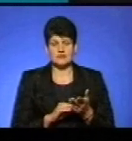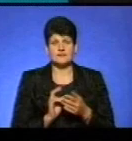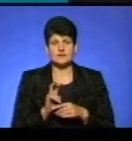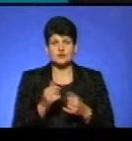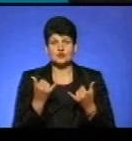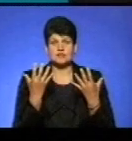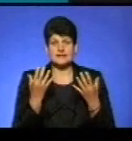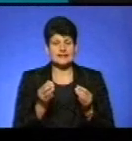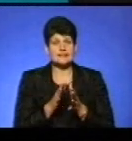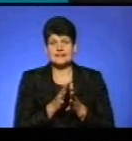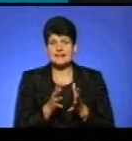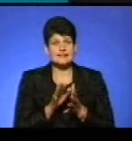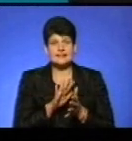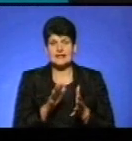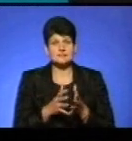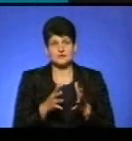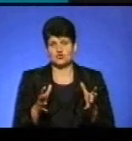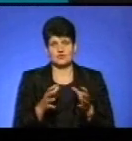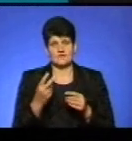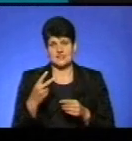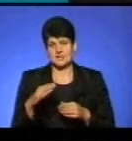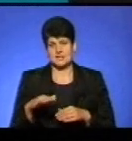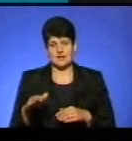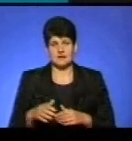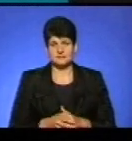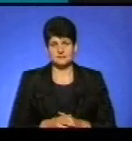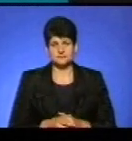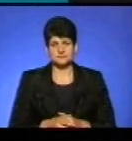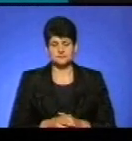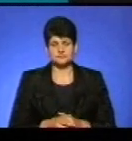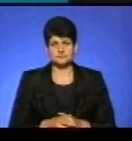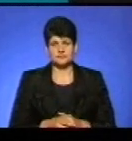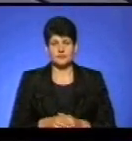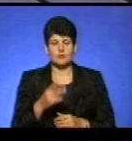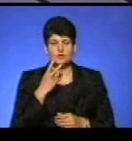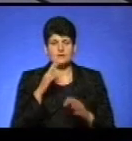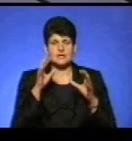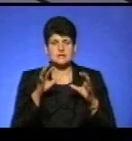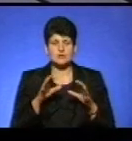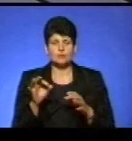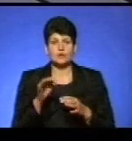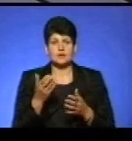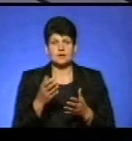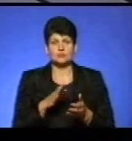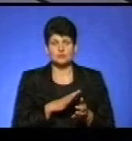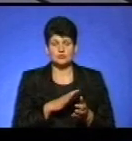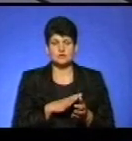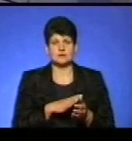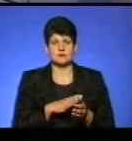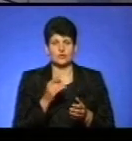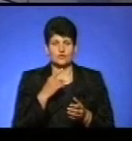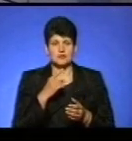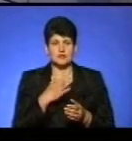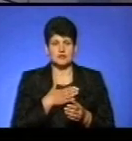сьогоднішній не перевищує 20 дітей. Давайте ми, власне, подивимося на цей закон, про який йшлося, і на який опиралася наша